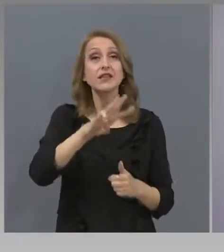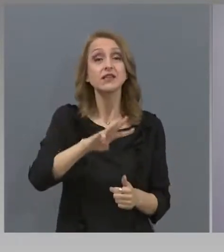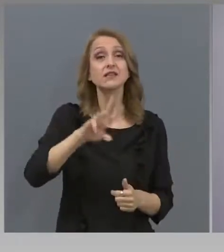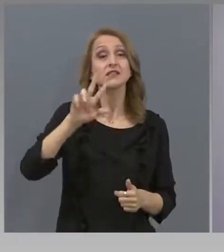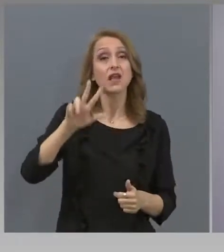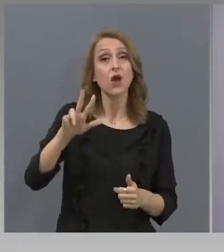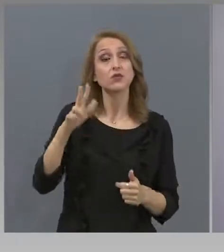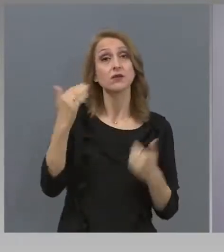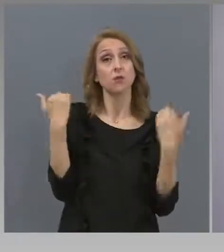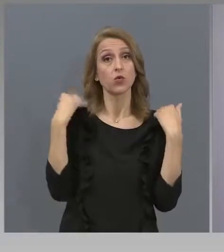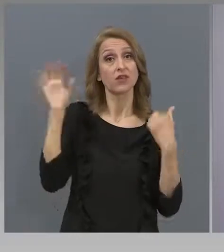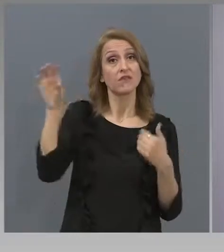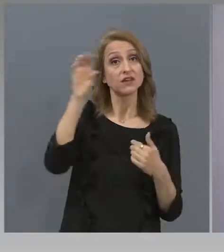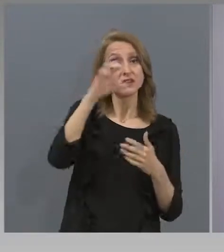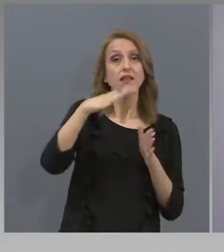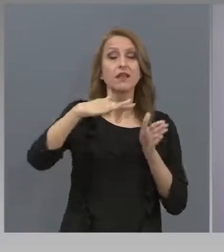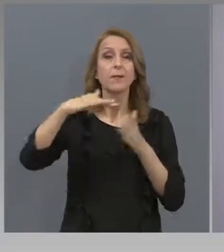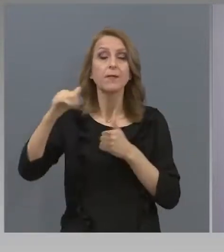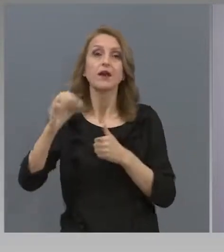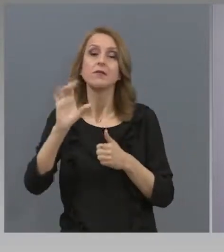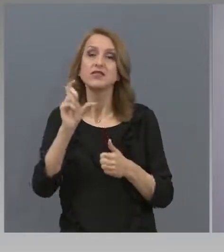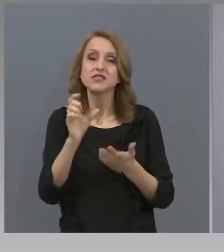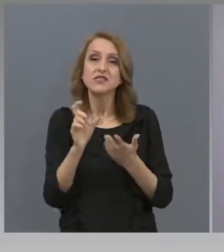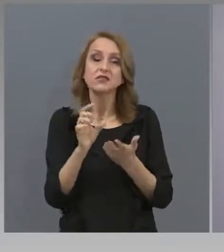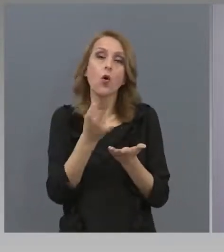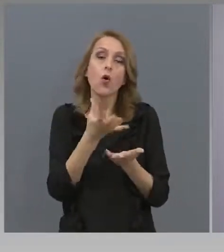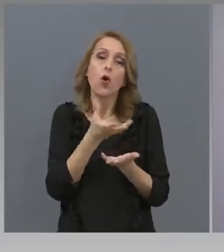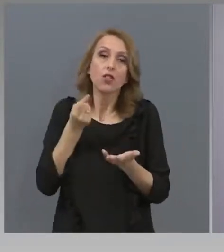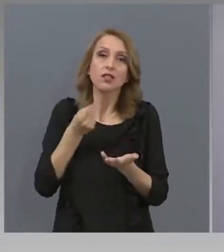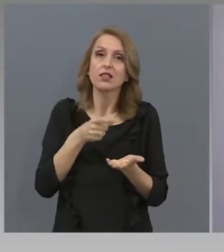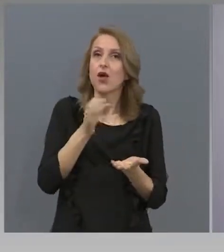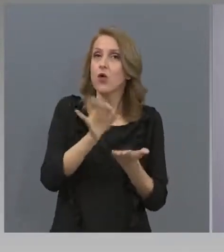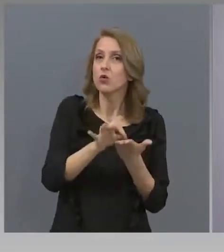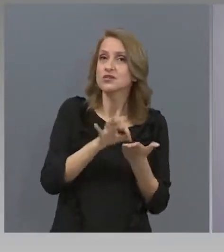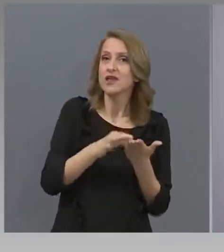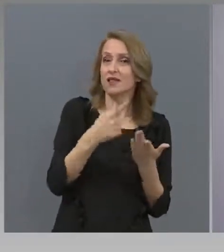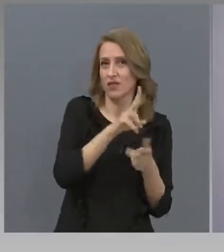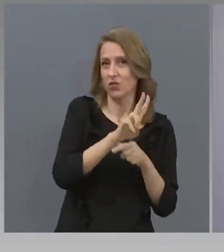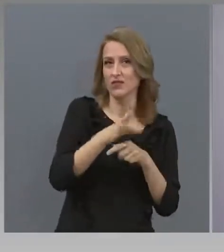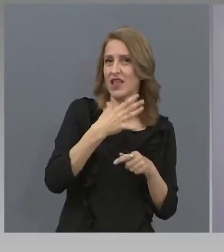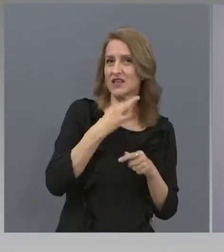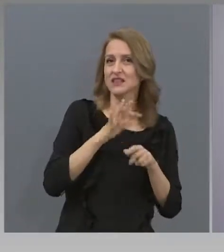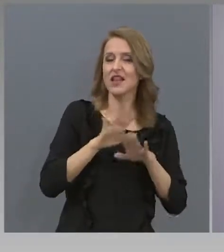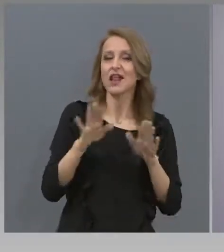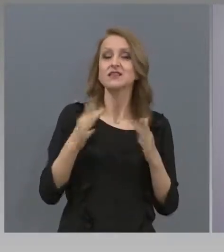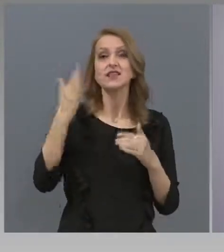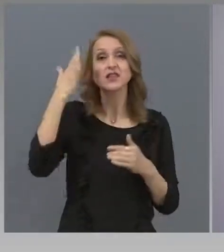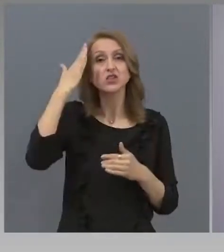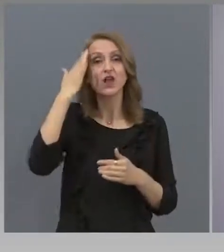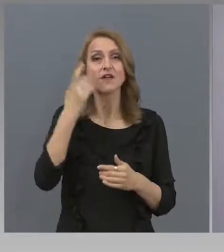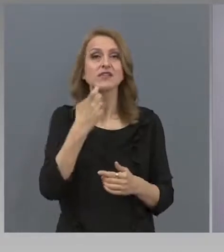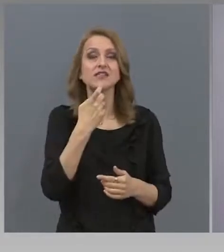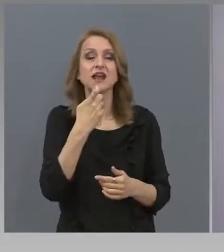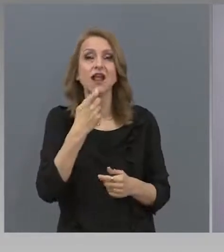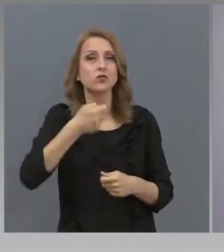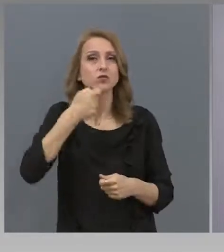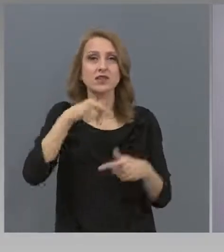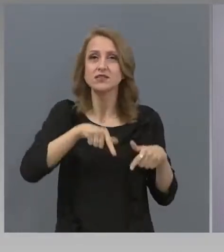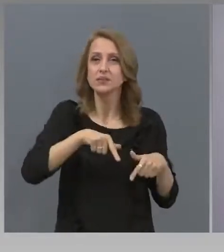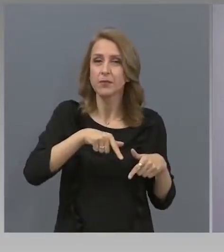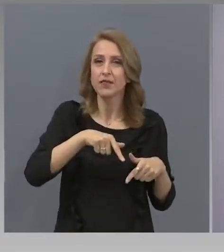училища по отделни специалности и професионални направления. За това беше важно да проведем държавните зрелостни изпити, защото ако ни ги проведем,